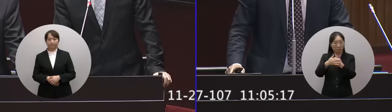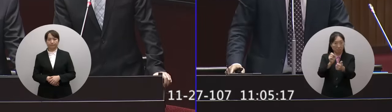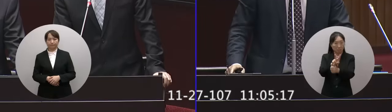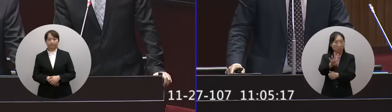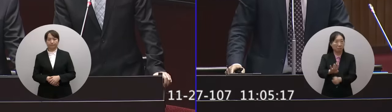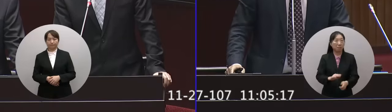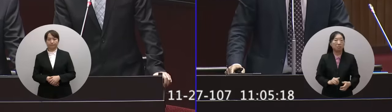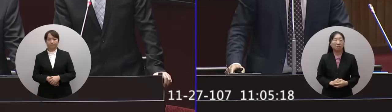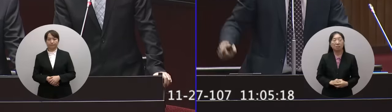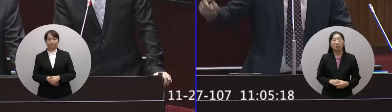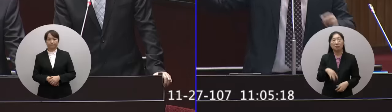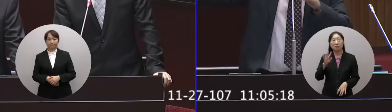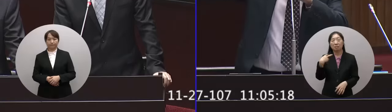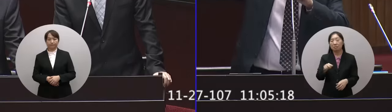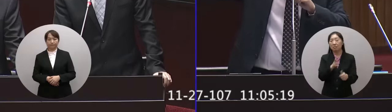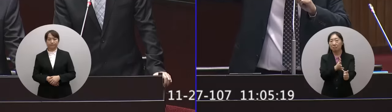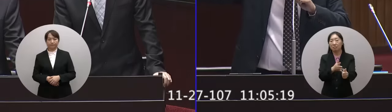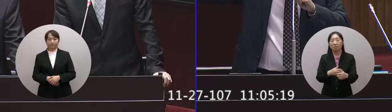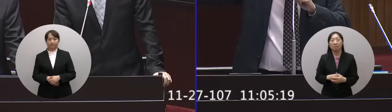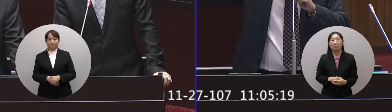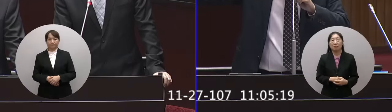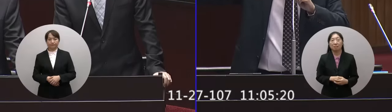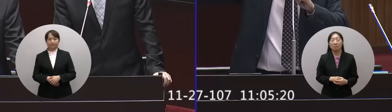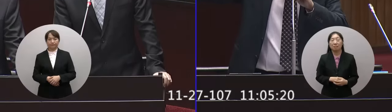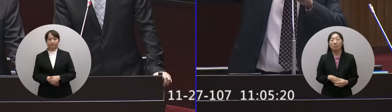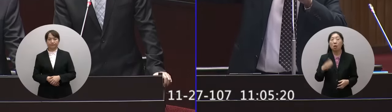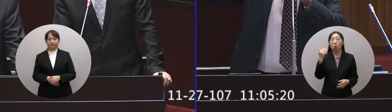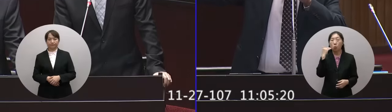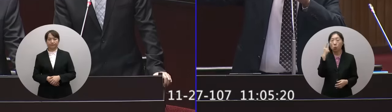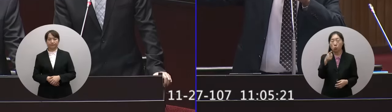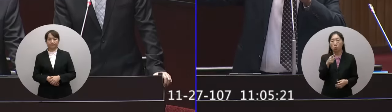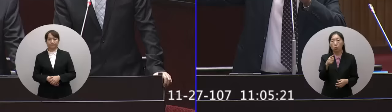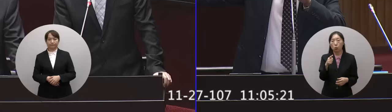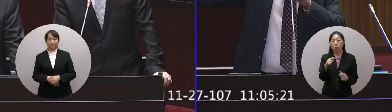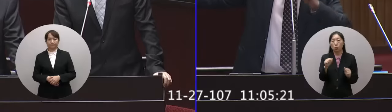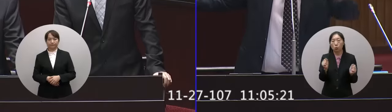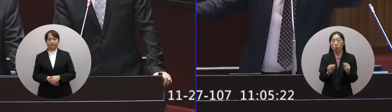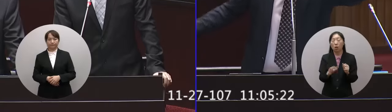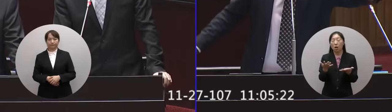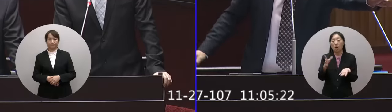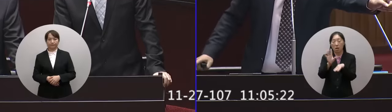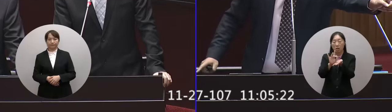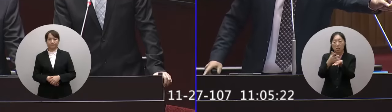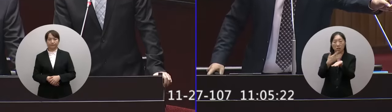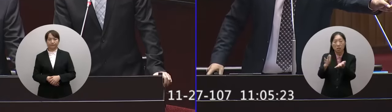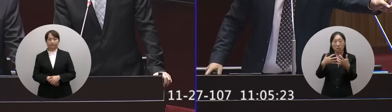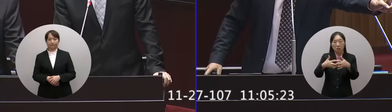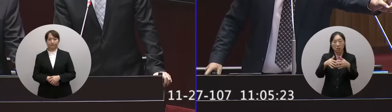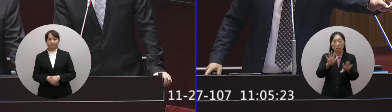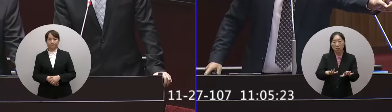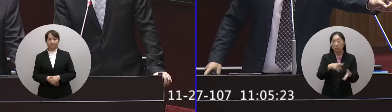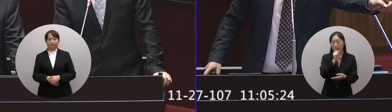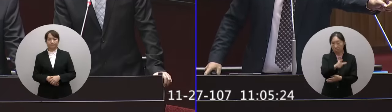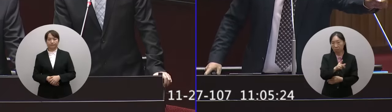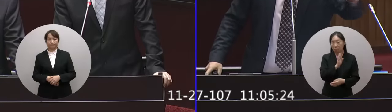問題那如果冷空濕除濕機你們現在才要買